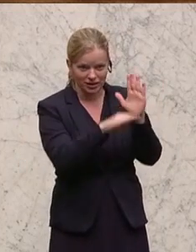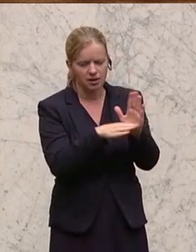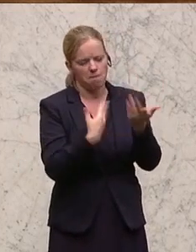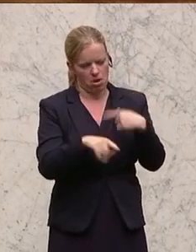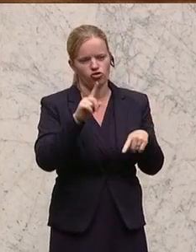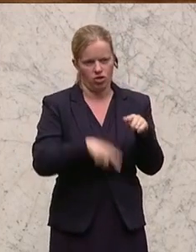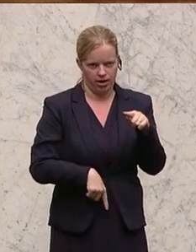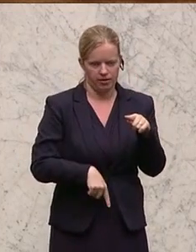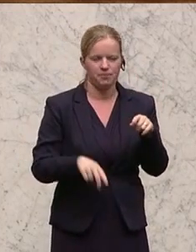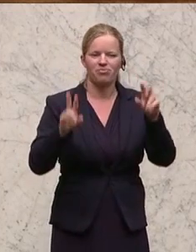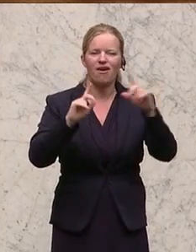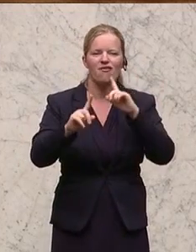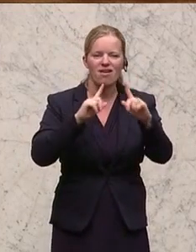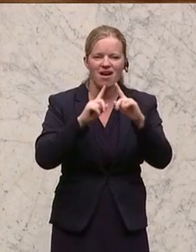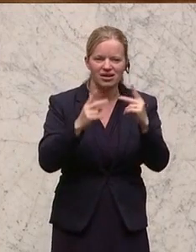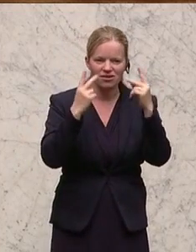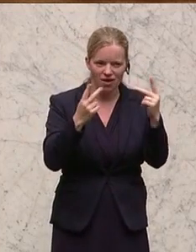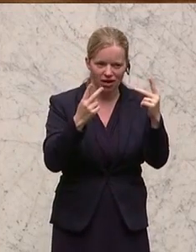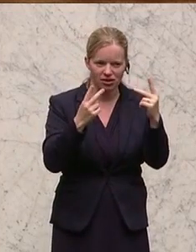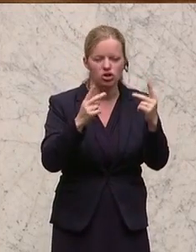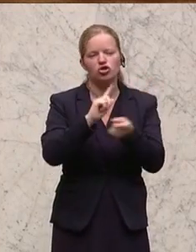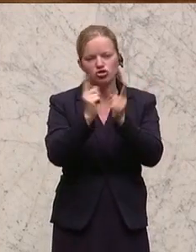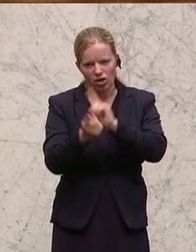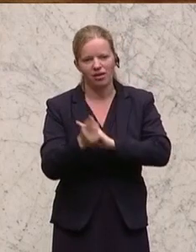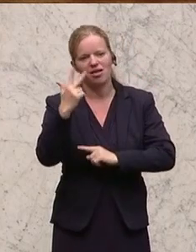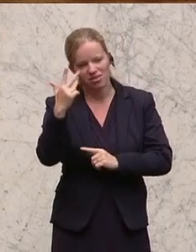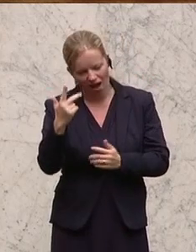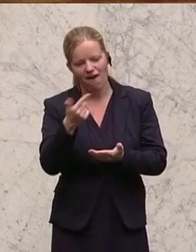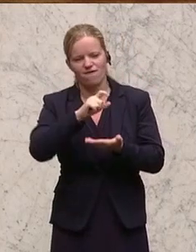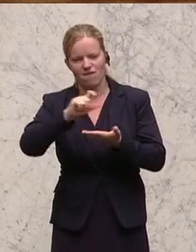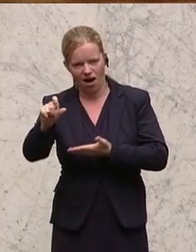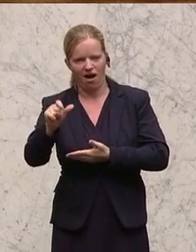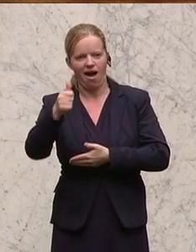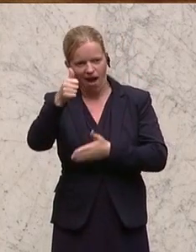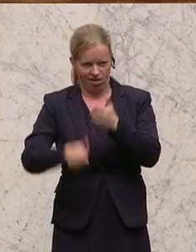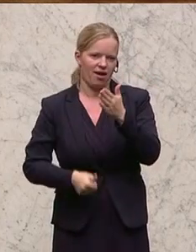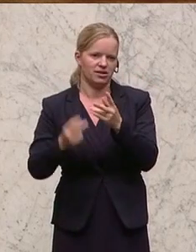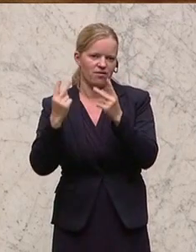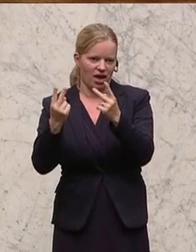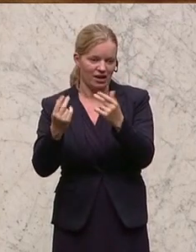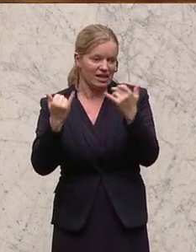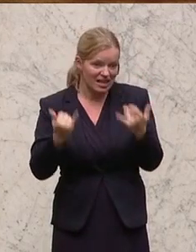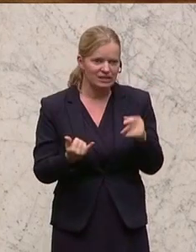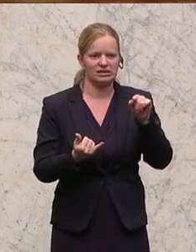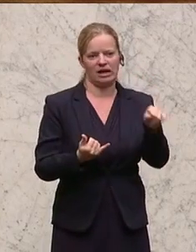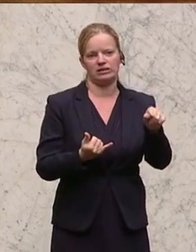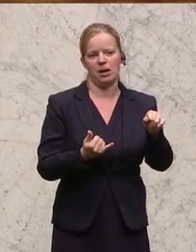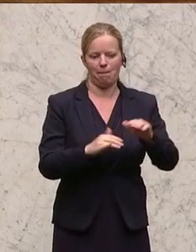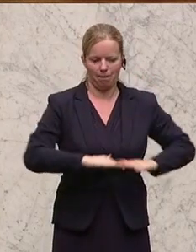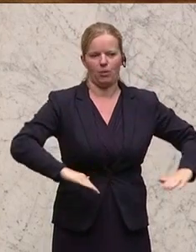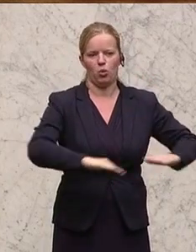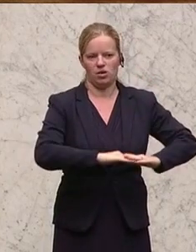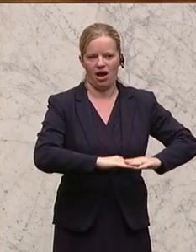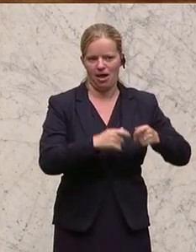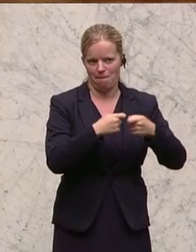jetzt Verkehrswert statt dreifacher Einheitswert Bemessungsgrundlage ist. Aber ich greife jetzt ein